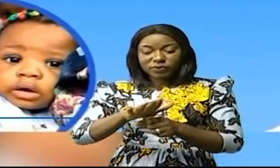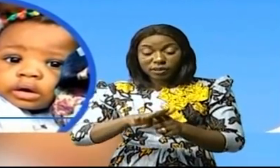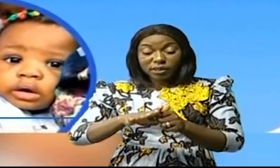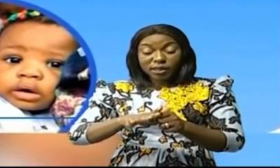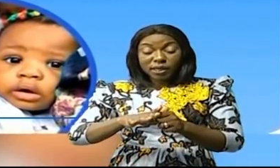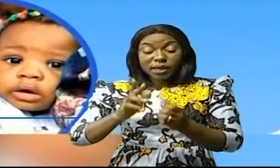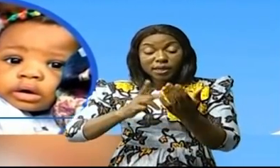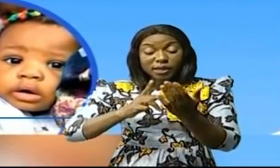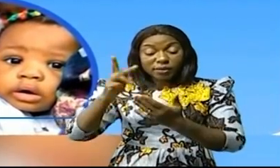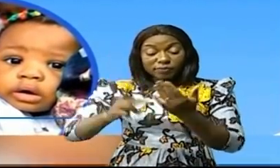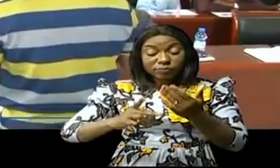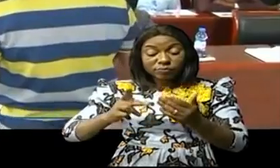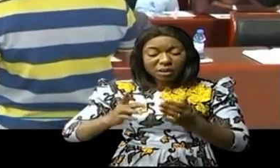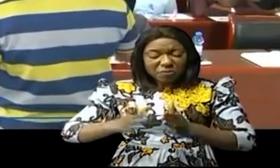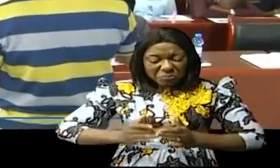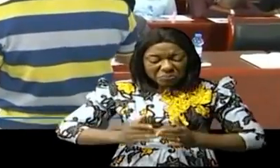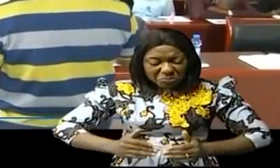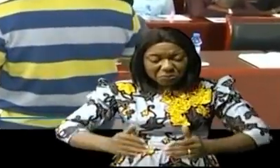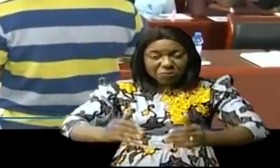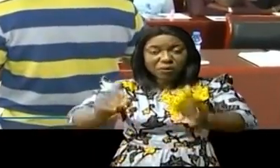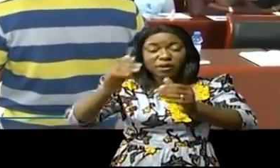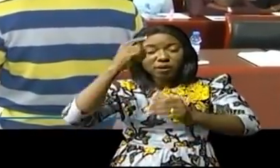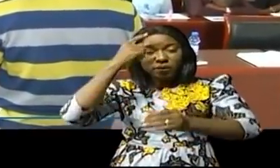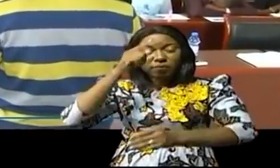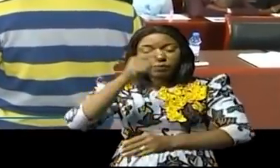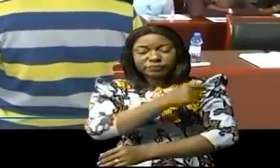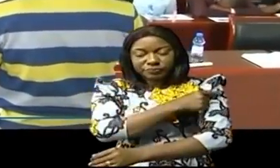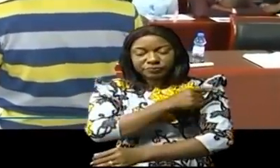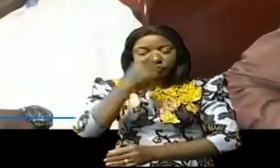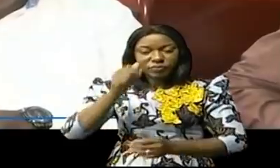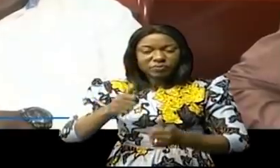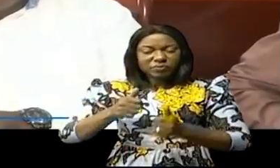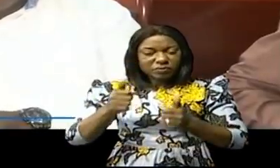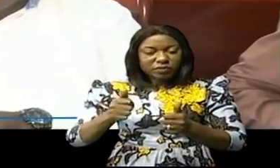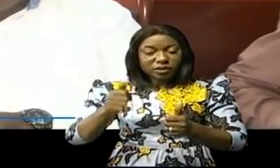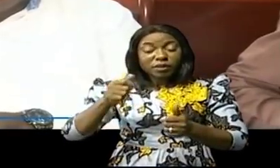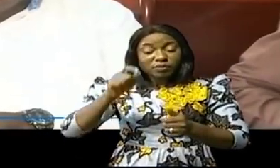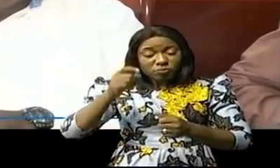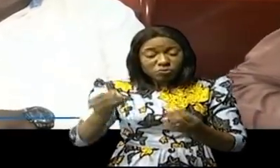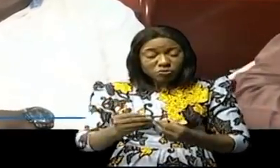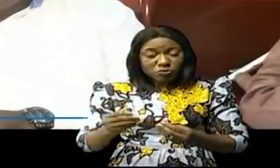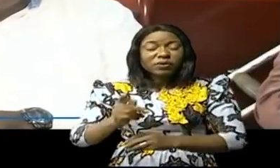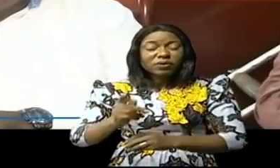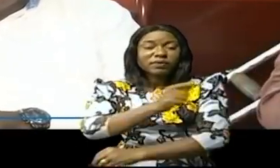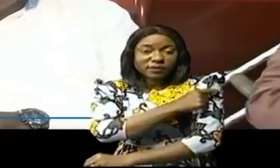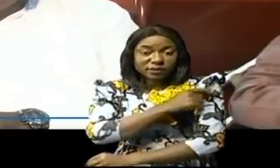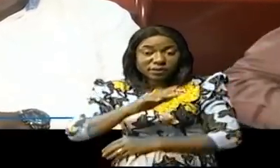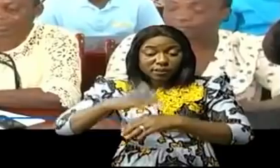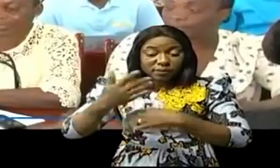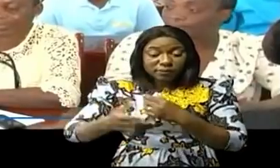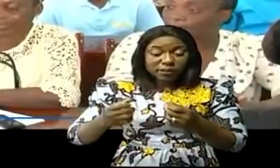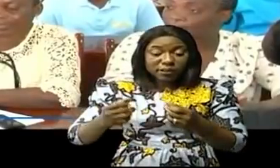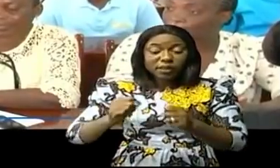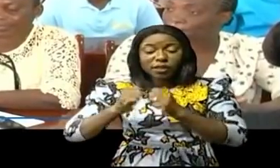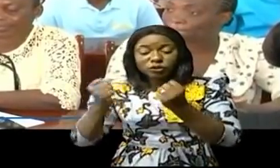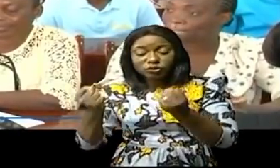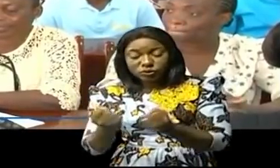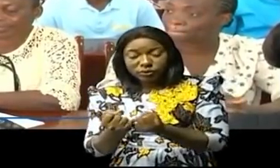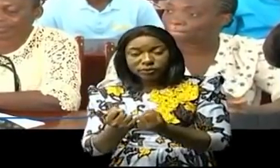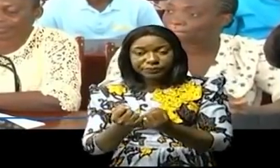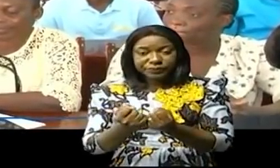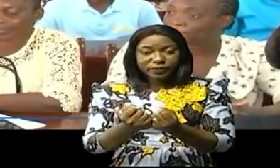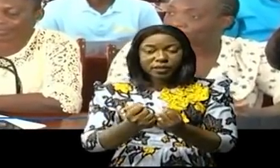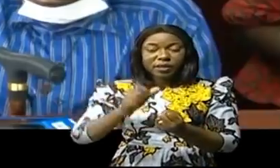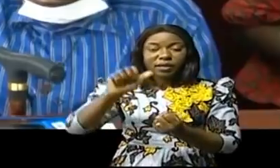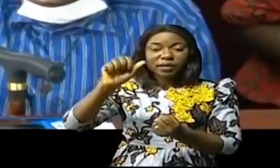poursuit, avec campagne de sensibilisation sur le bien fondé de ces fers vaccinés. Après les entreprises privées de l'affect, ce